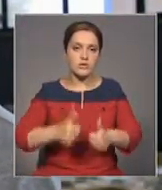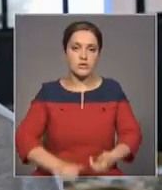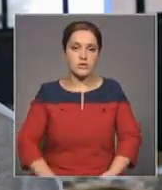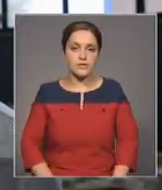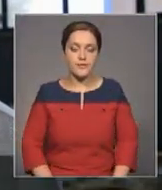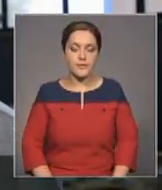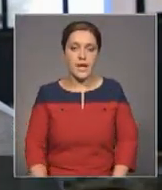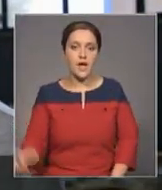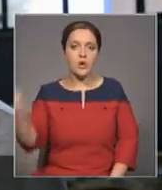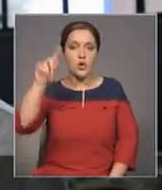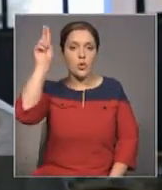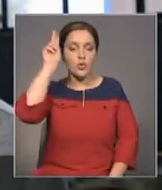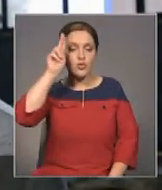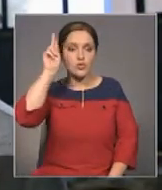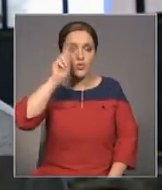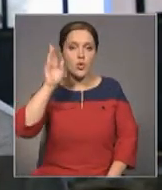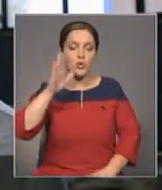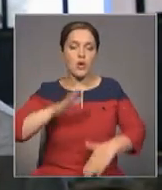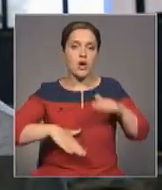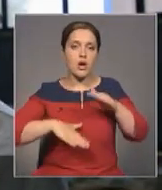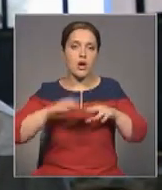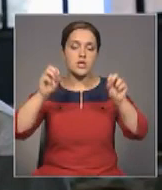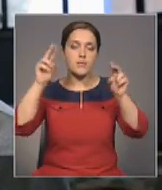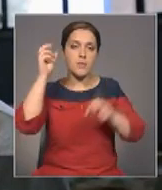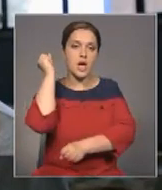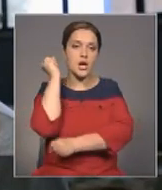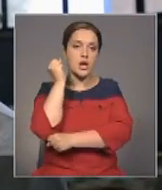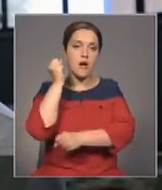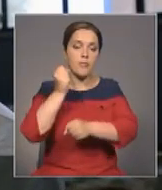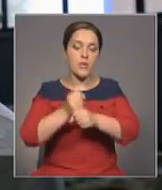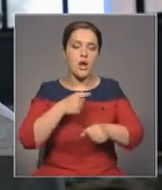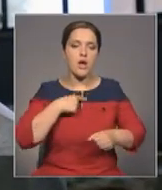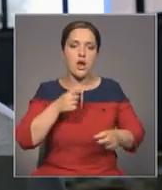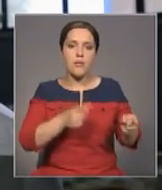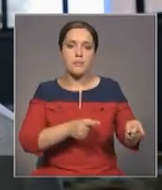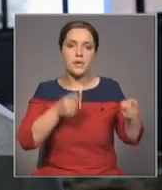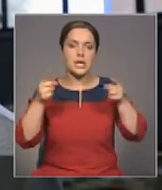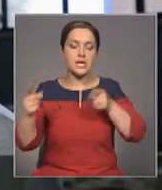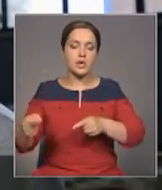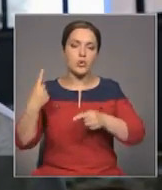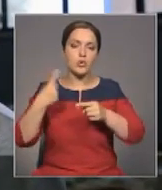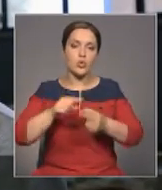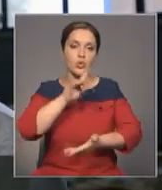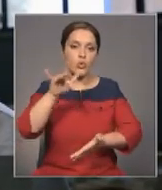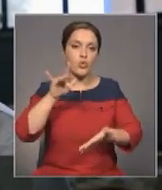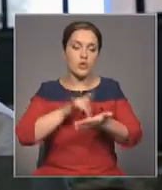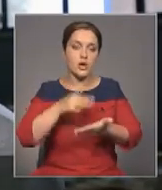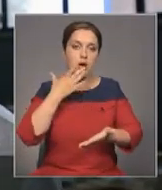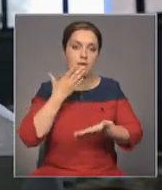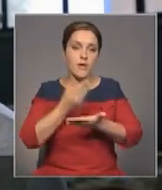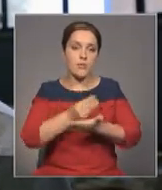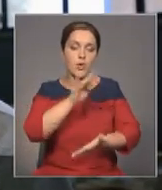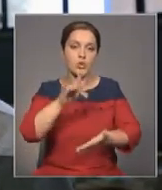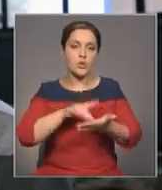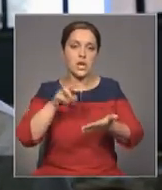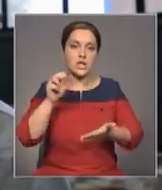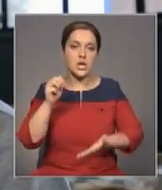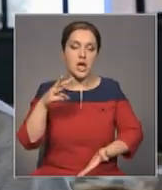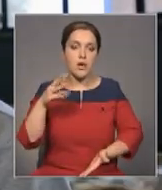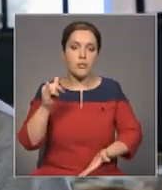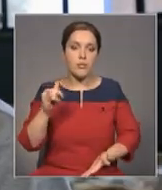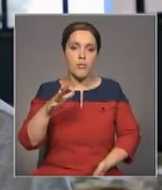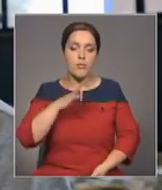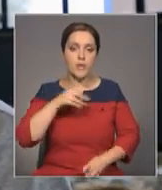Чтобы выучиться на ремесленника, мне пришлось даже переехать в другой город. В родном даме поступить на садовода не получилось,